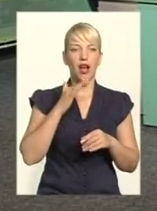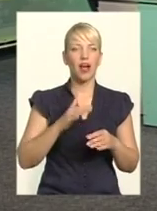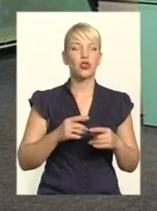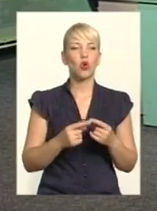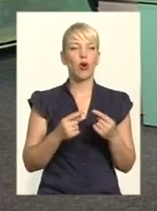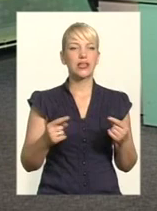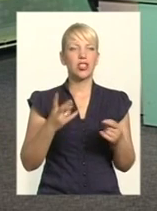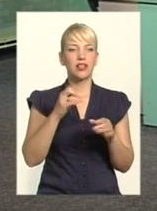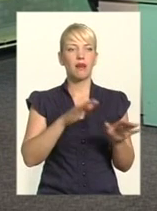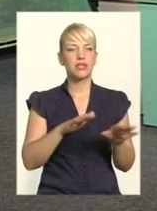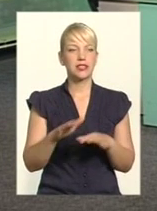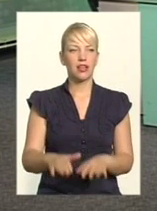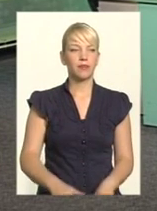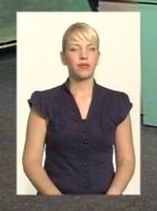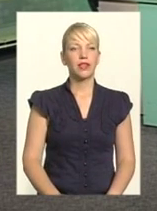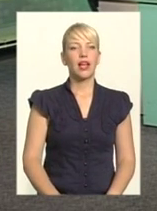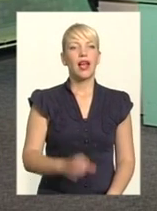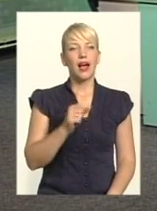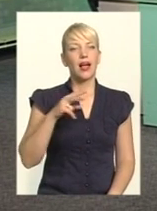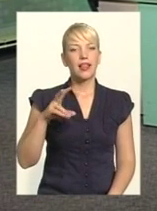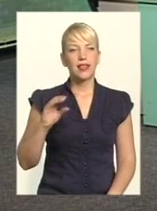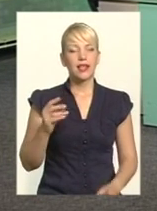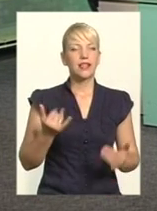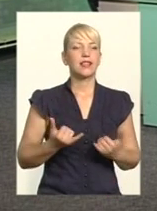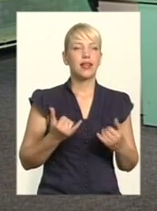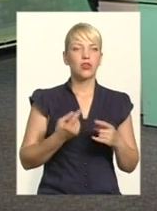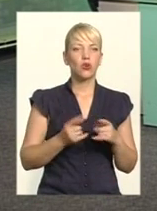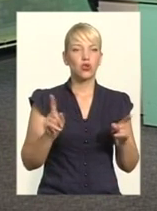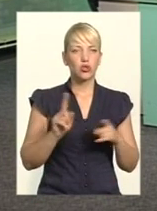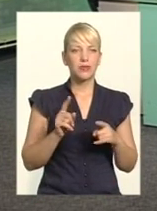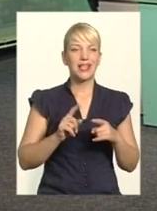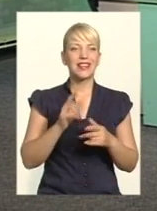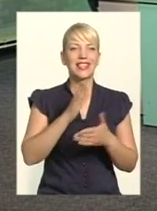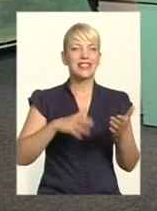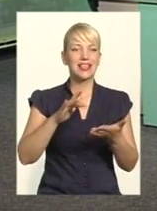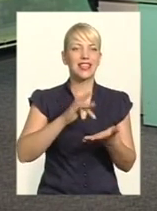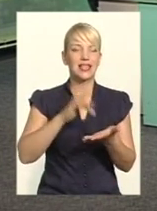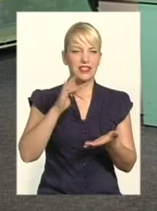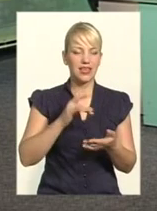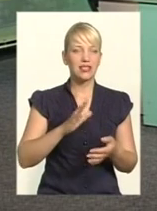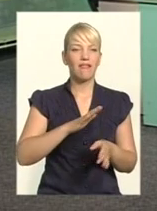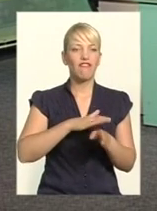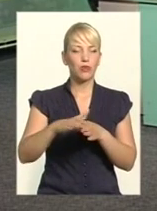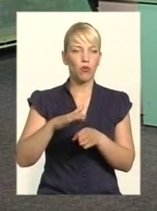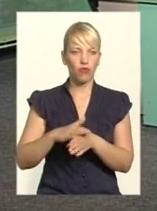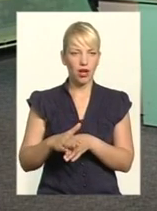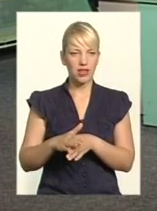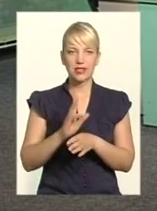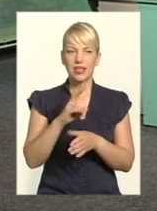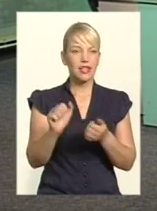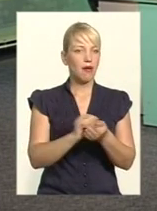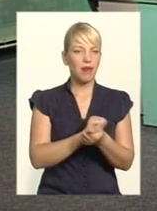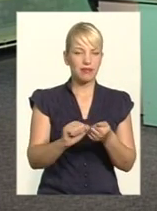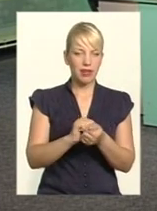децентралізація відбувалася, не на папері, не на словах, не в гучних гаслах, а реально на місці. От я якраз